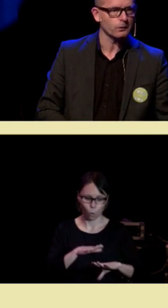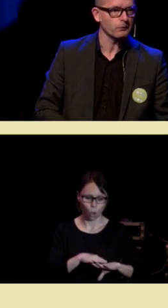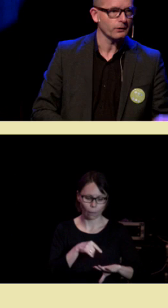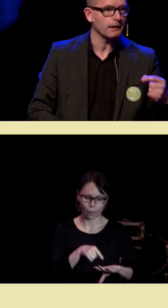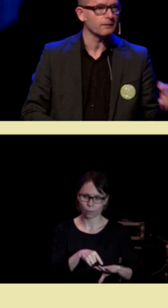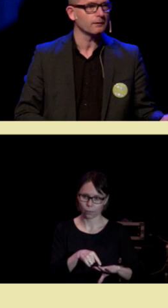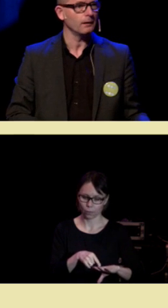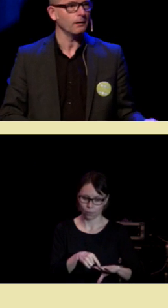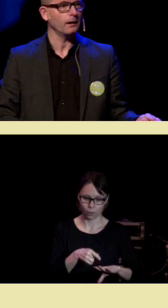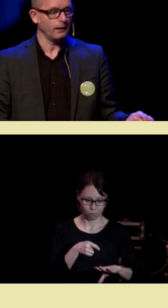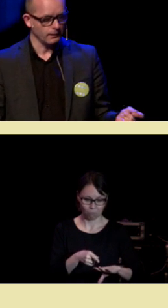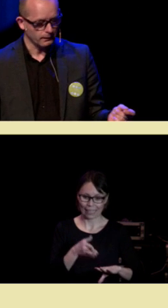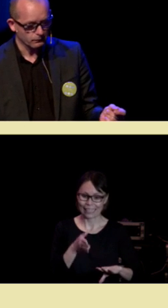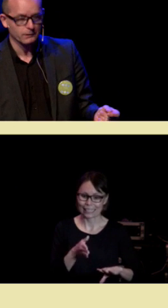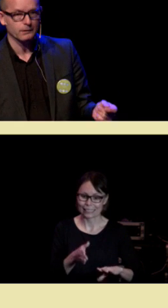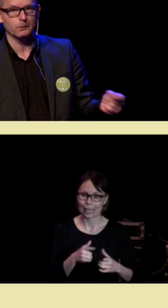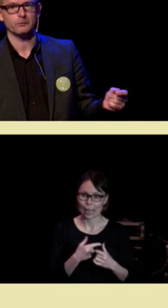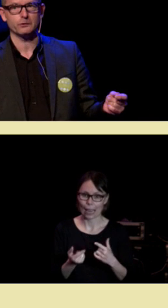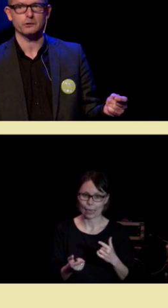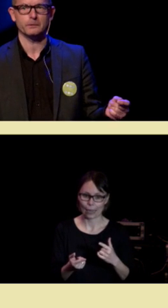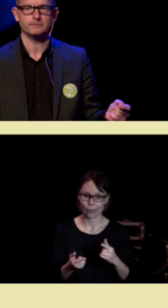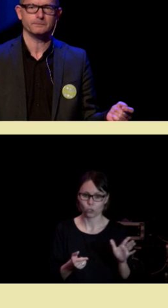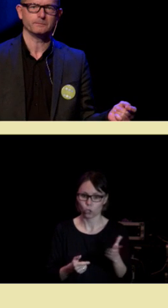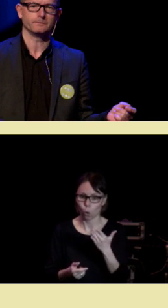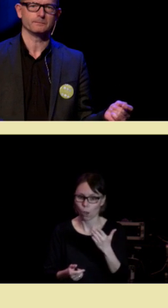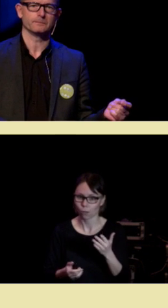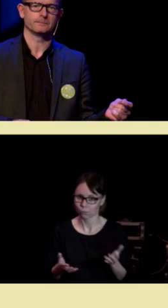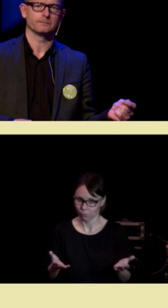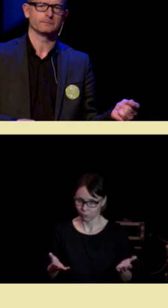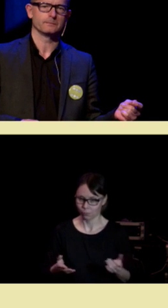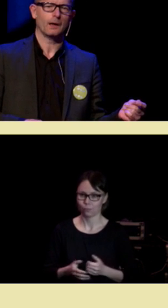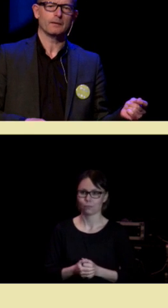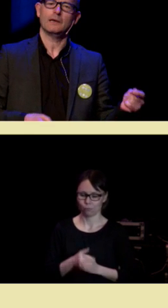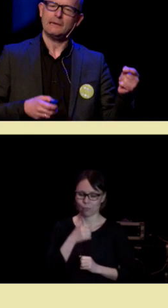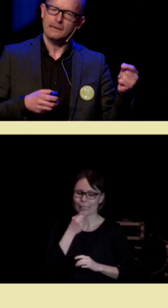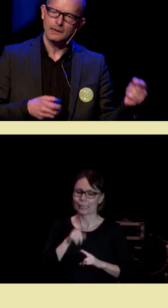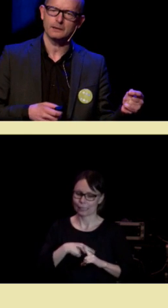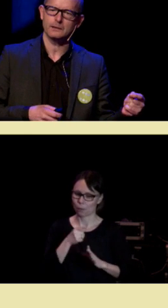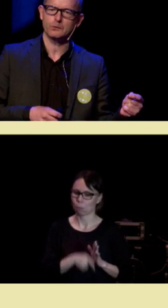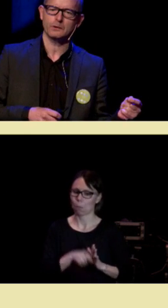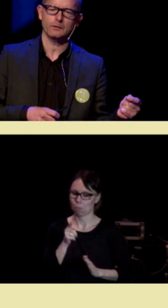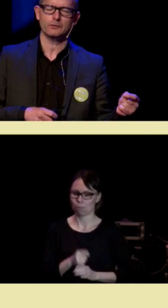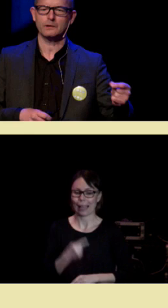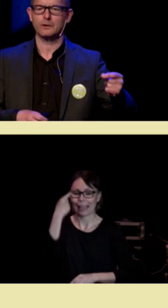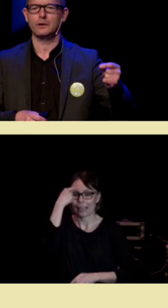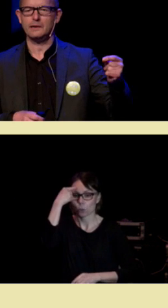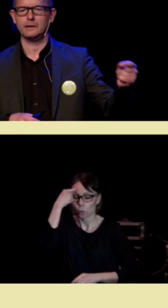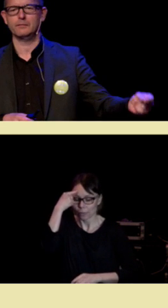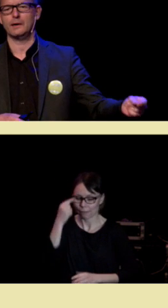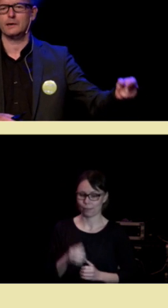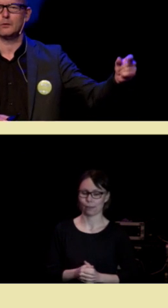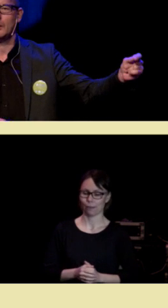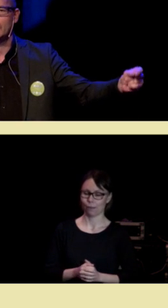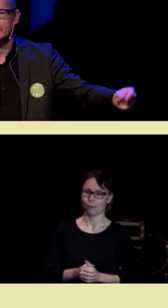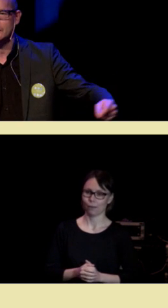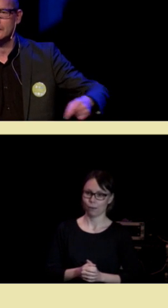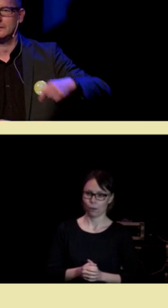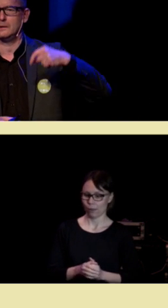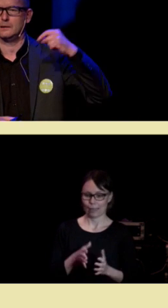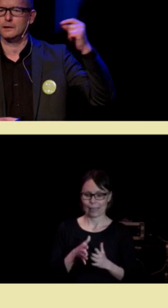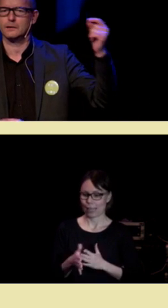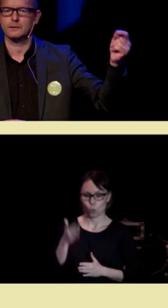den hånden kommer for å hilse, eller hvorvidt den kommer for å slå. Det er helt intuitivt, og det tar ikke veien om